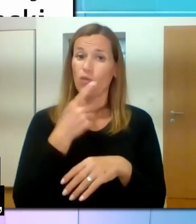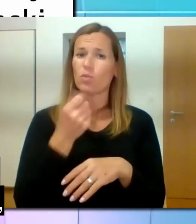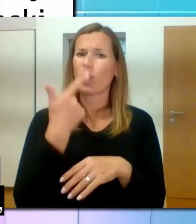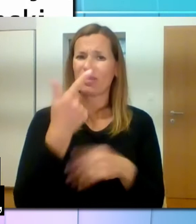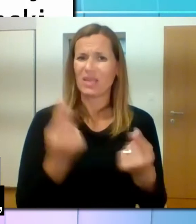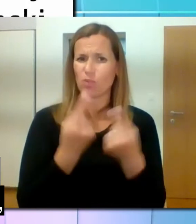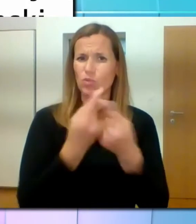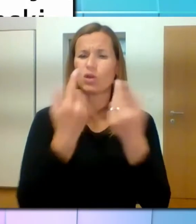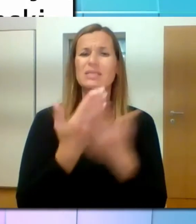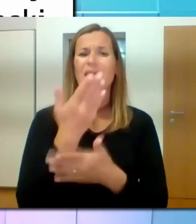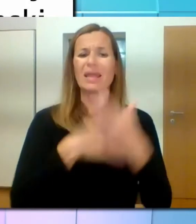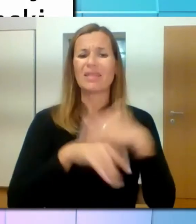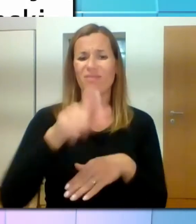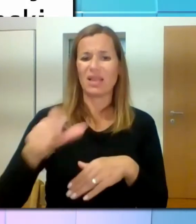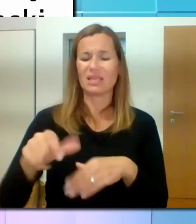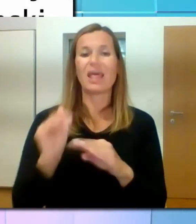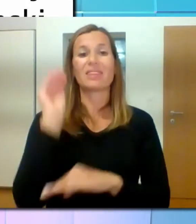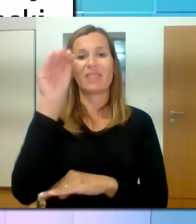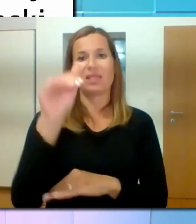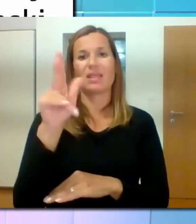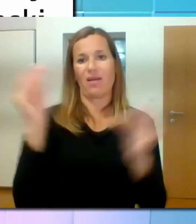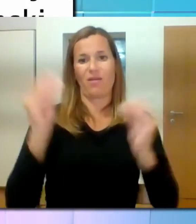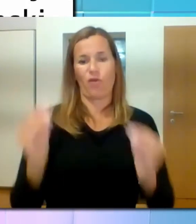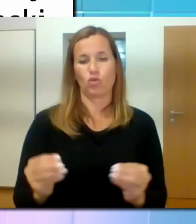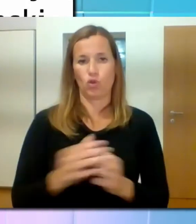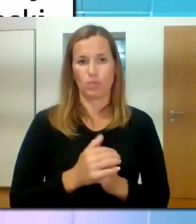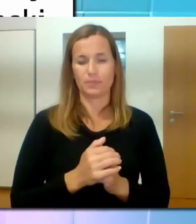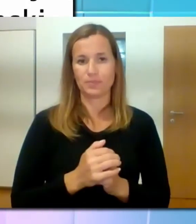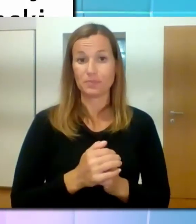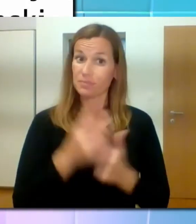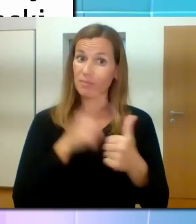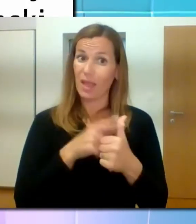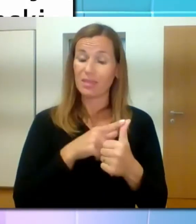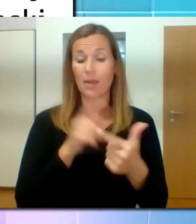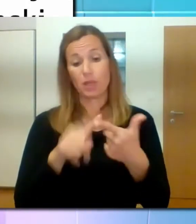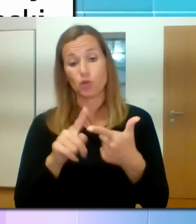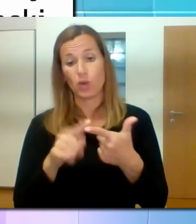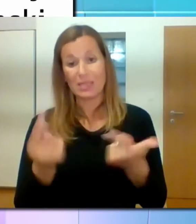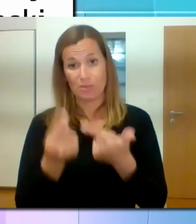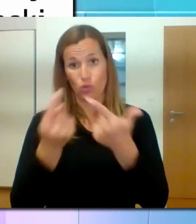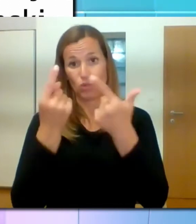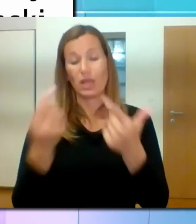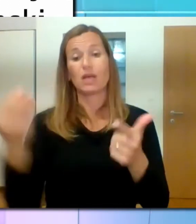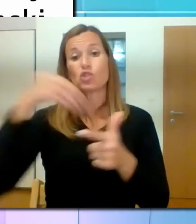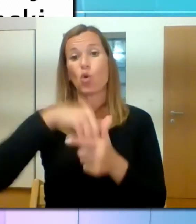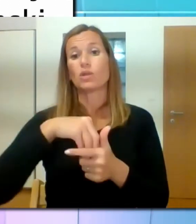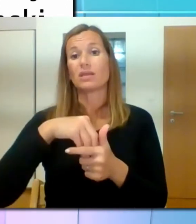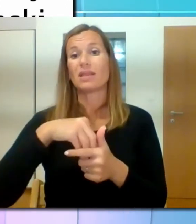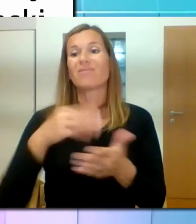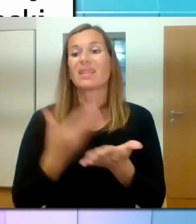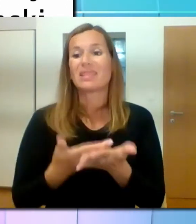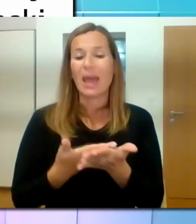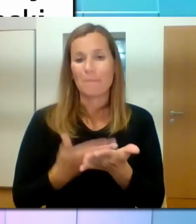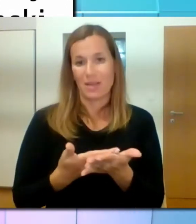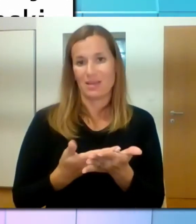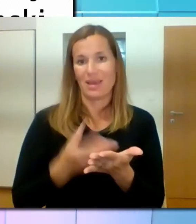sodita nekako v temeljne, ker sta pogojeni samo s preseganjem kvote. Potem imamo subvencijo plače.